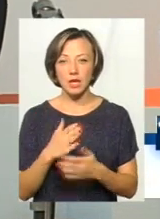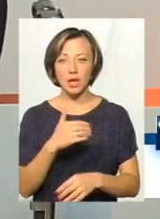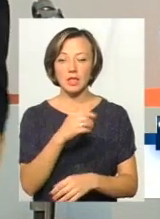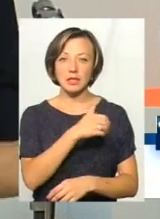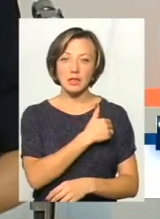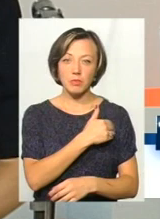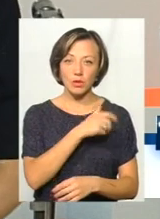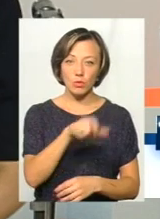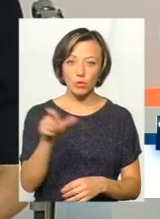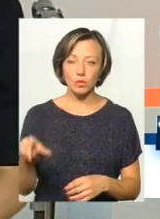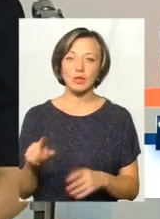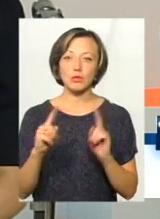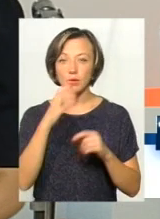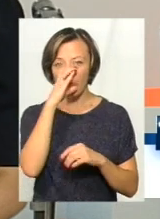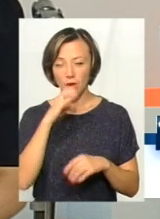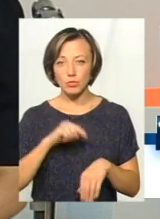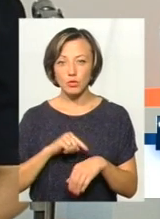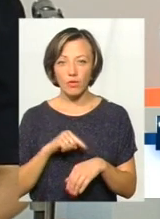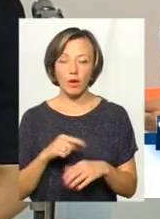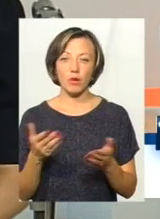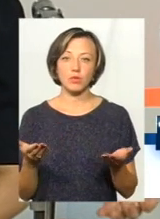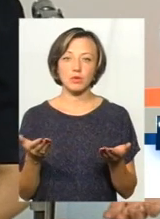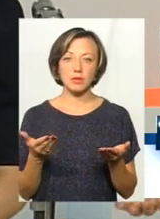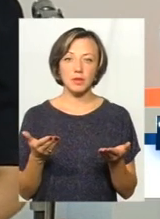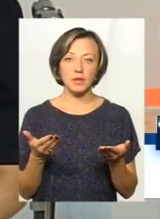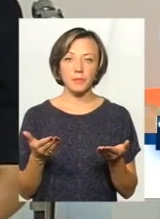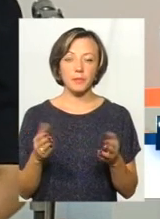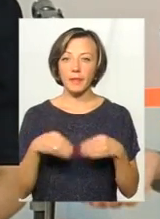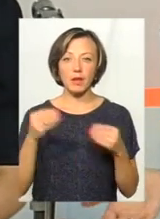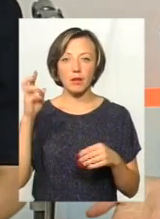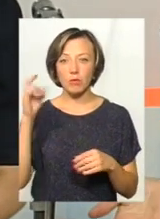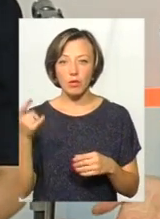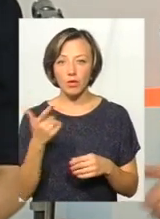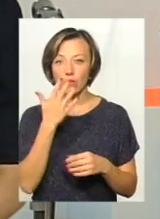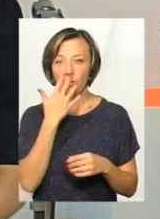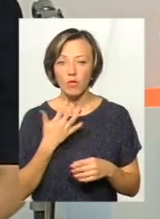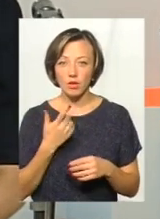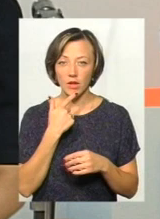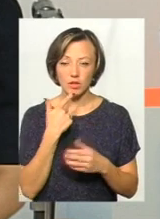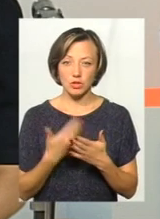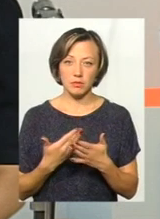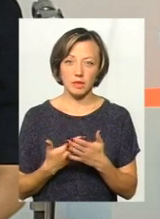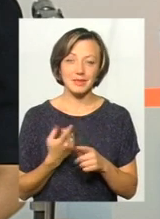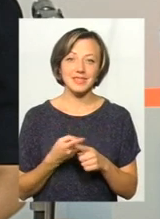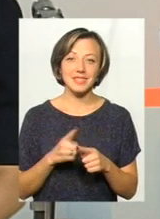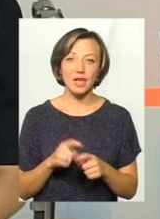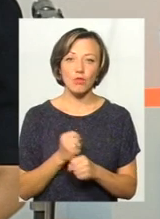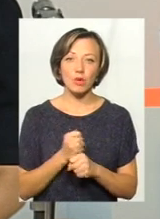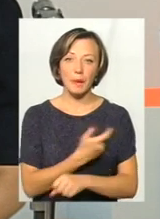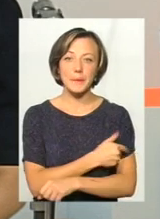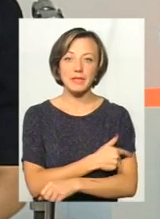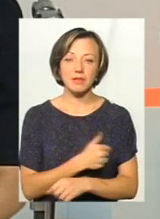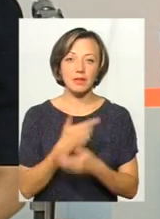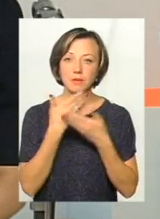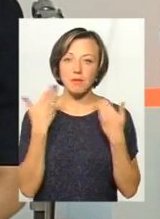температурою, чи є люди, які дуже погано почуваються, чи не був якась носова кровотеча, наприклад, це робота медсестри.